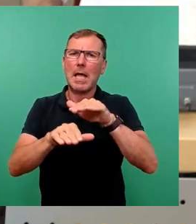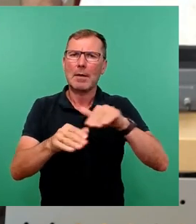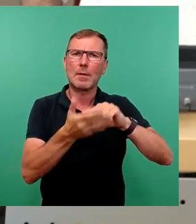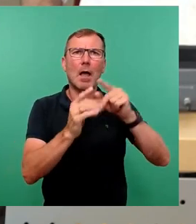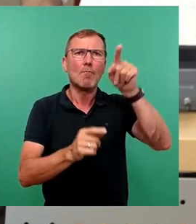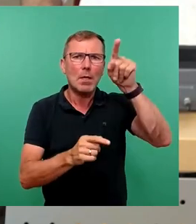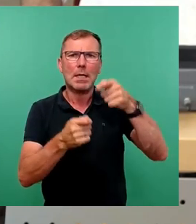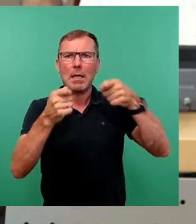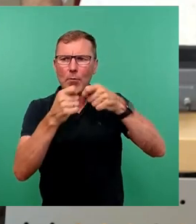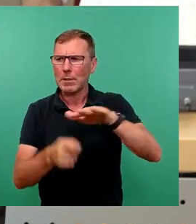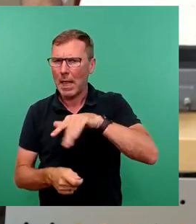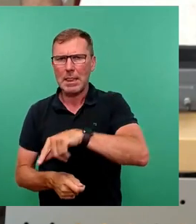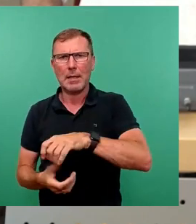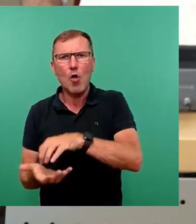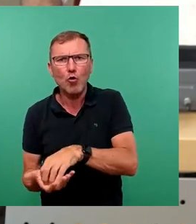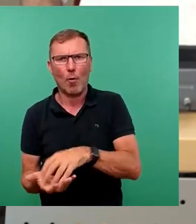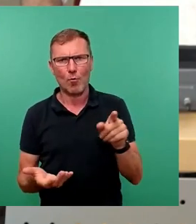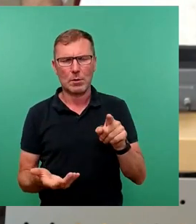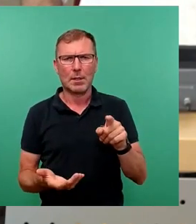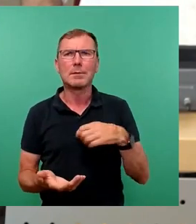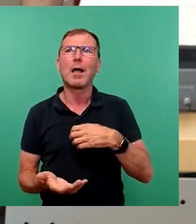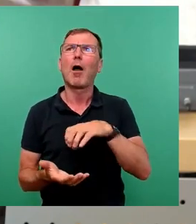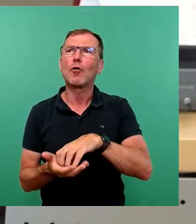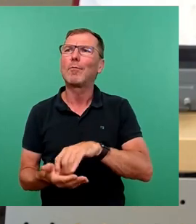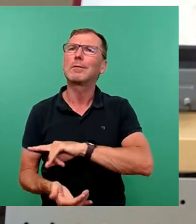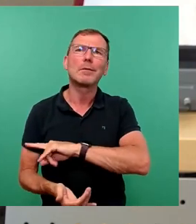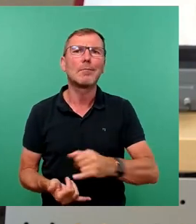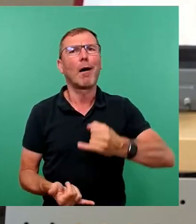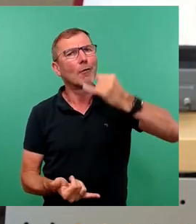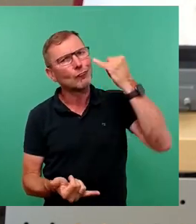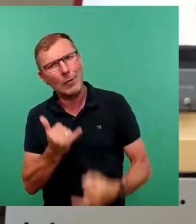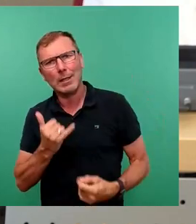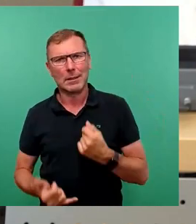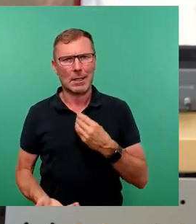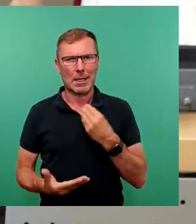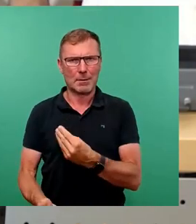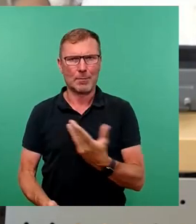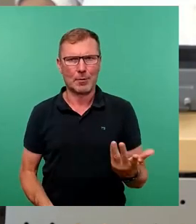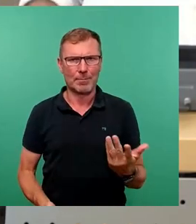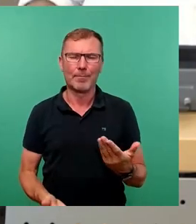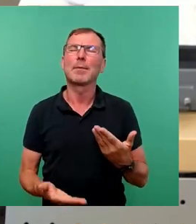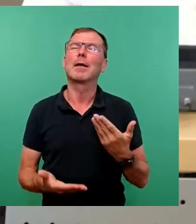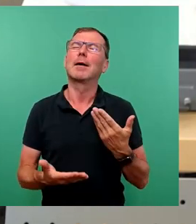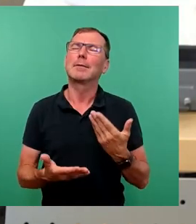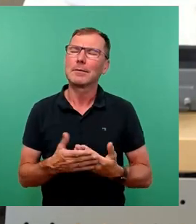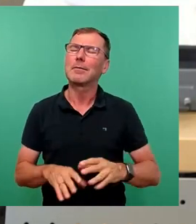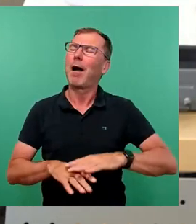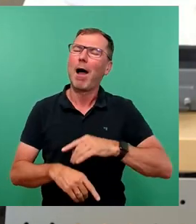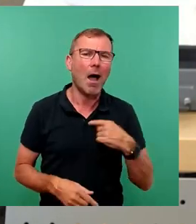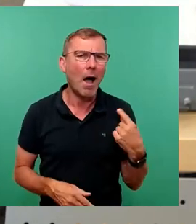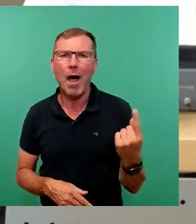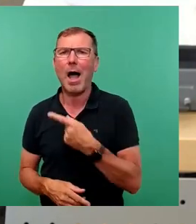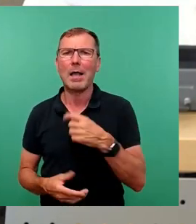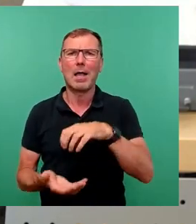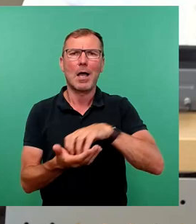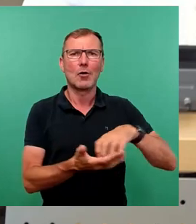Bundes, Bund, Land, Kommunen, sind die Kommunen immer die, die als Letzte drankommen. Deshalb befinden sich auch sämtliche Kommunen im